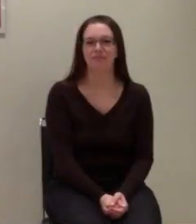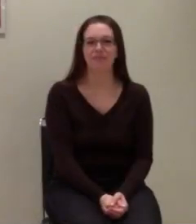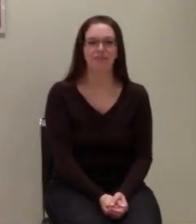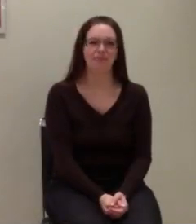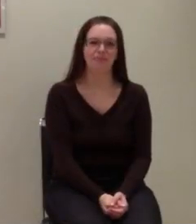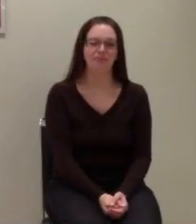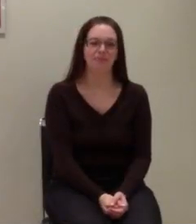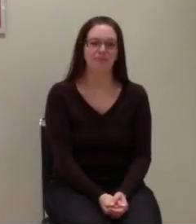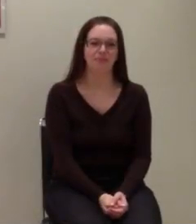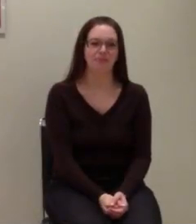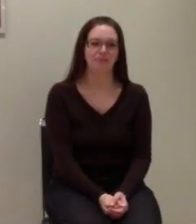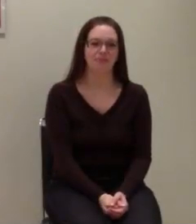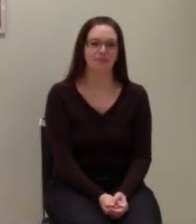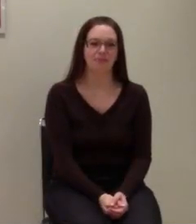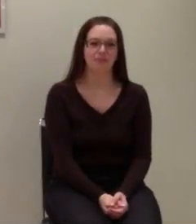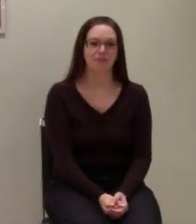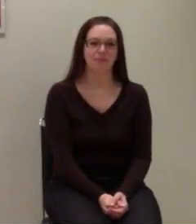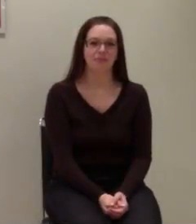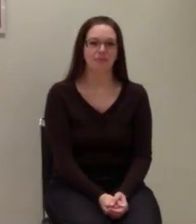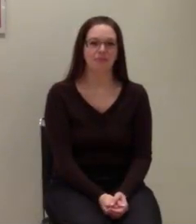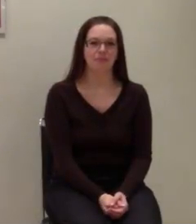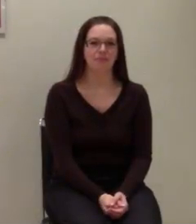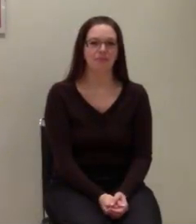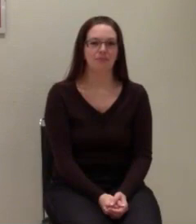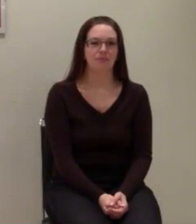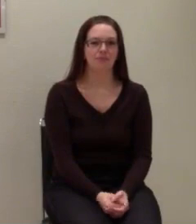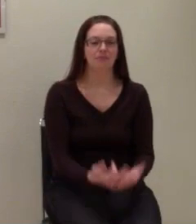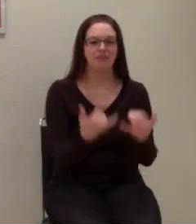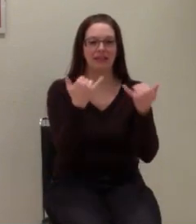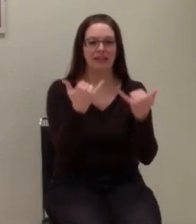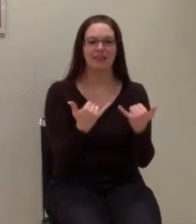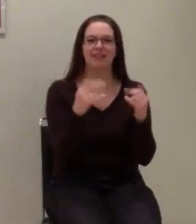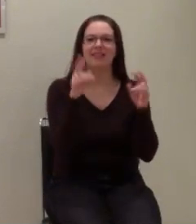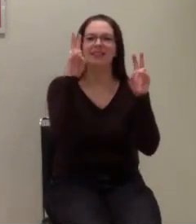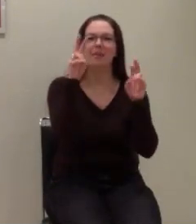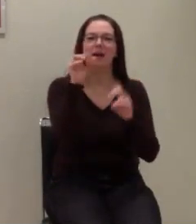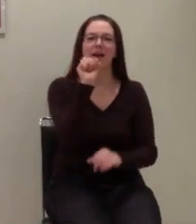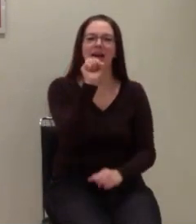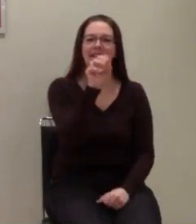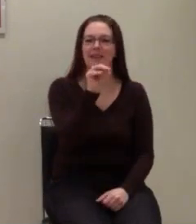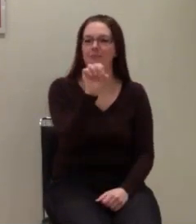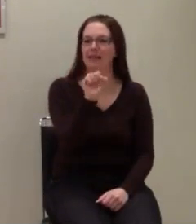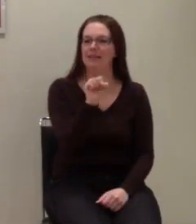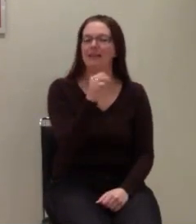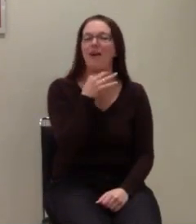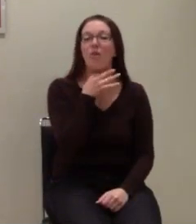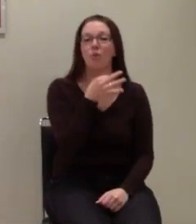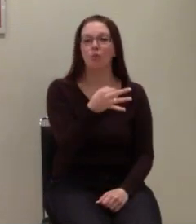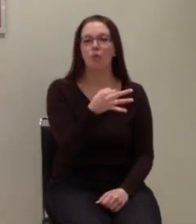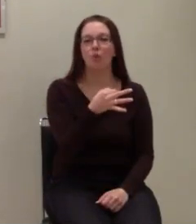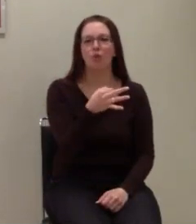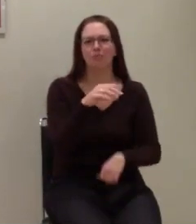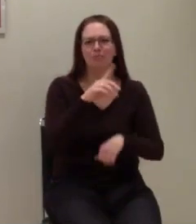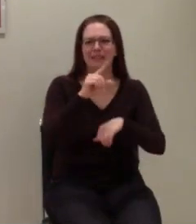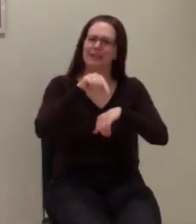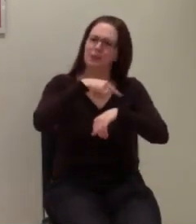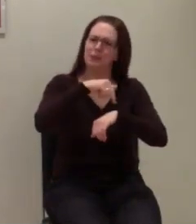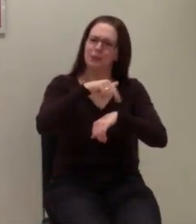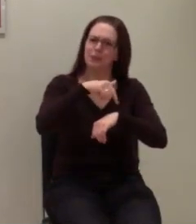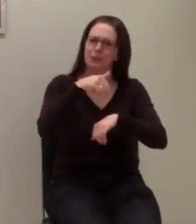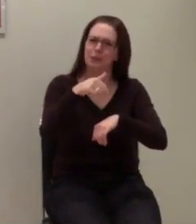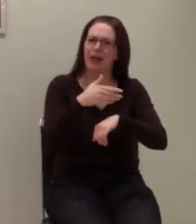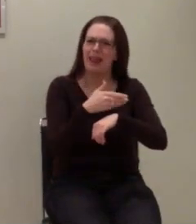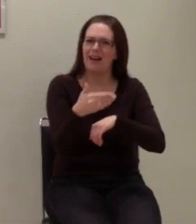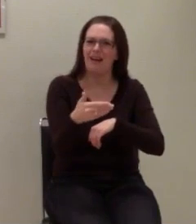So, jetzt hat die Sache mit dem SMS-Notruf doch länger gedacht mit den Fragen als gedacht, aber es ist ja positiv zu sehen.